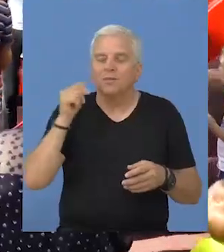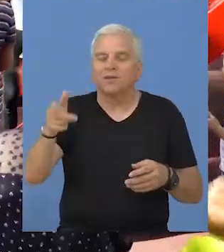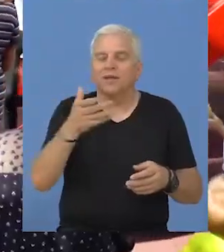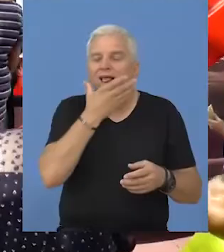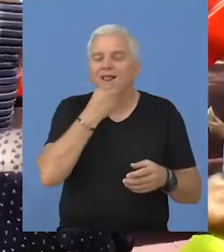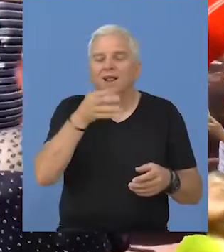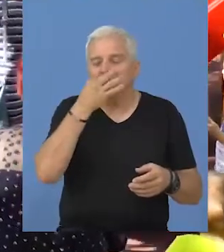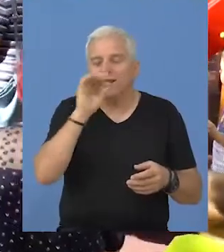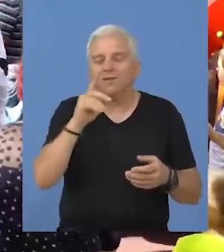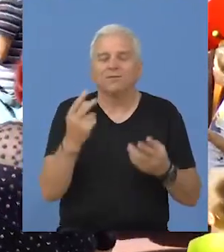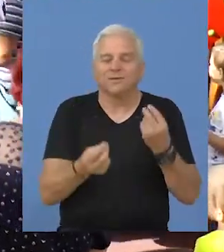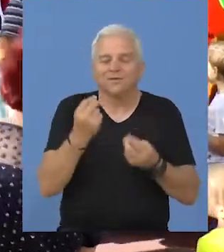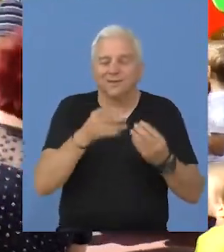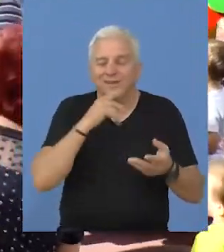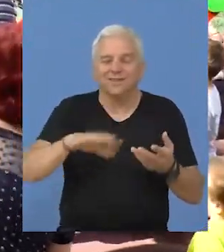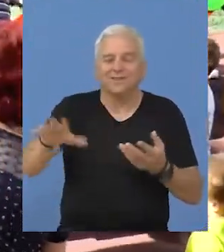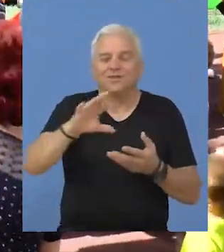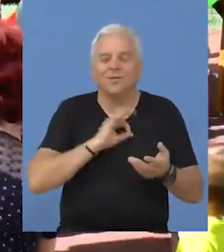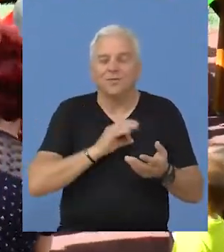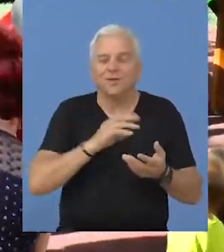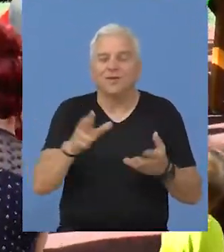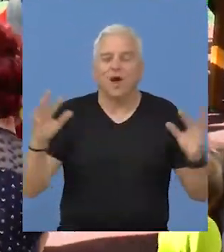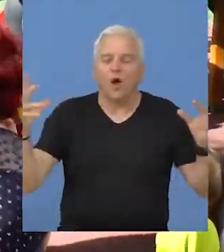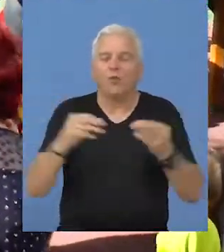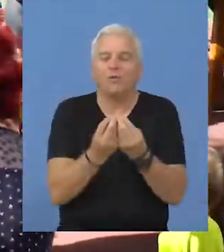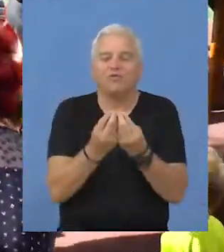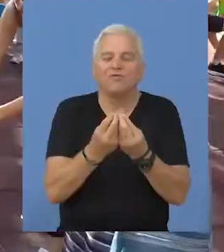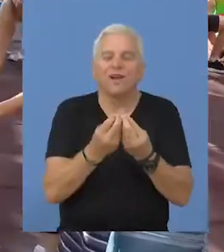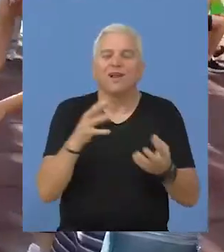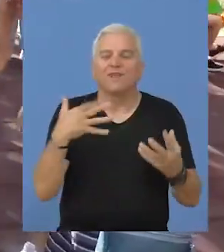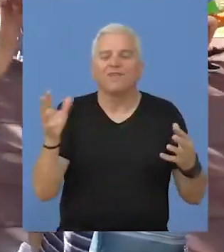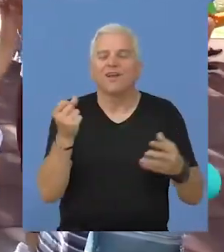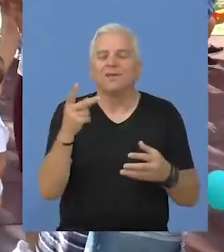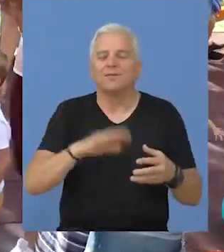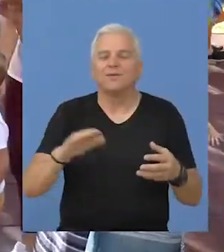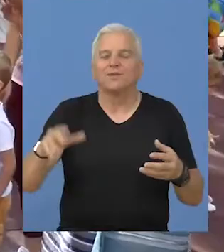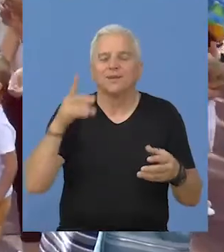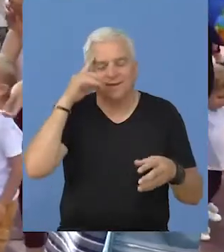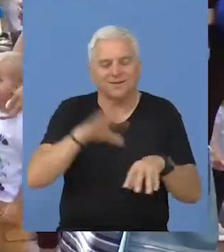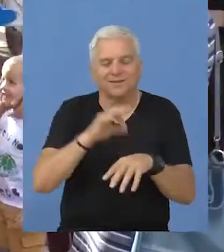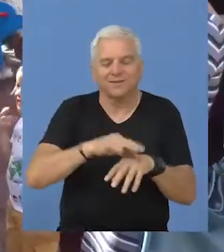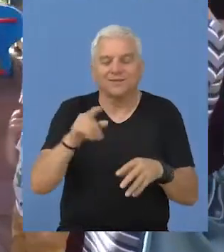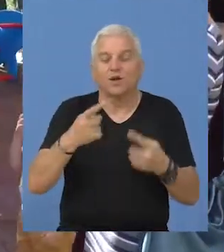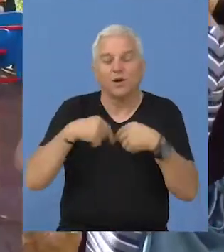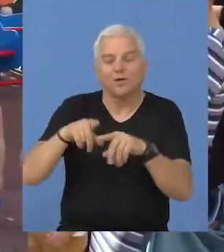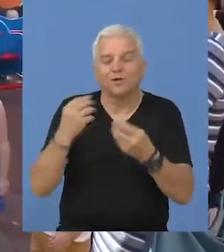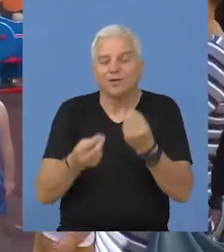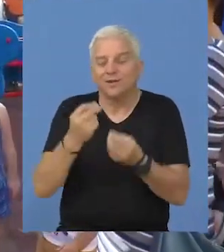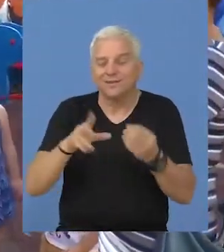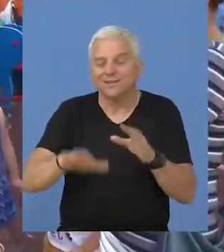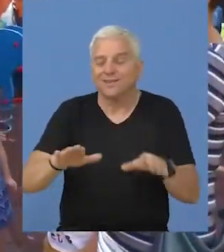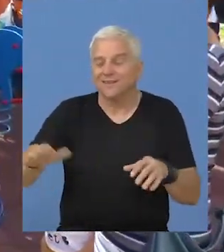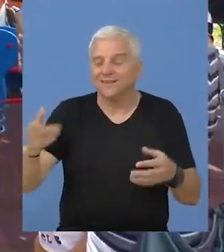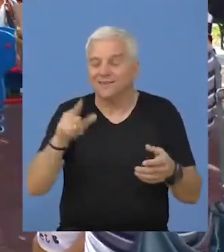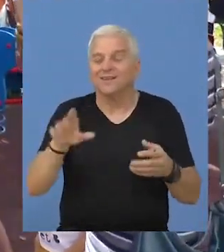Najlepše i najuređenije igralište u Bečeju okupilo je veliki broj dece različitih uzrasta. Osim u rekvizitima